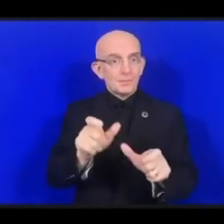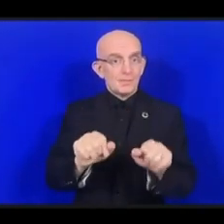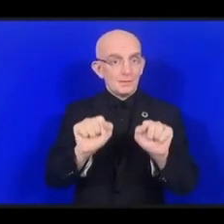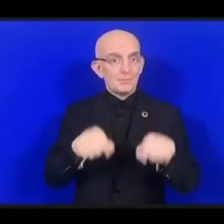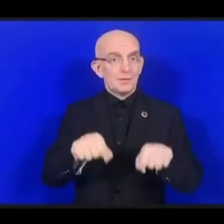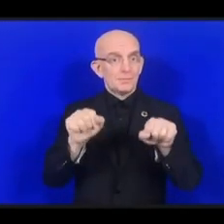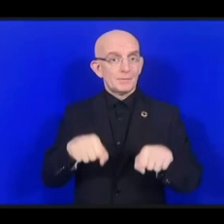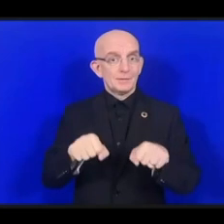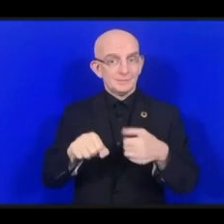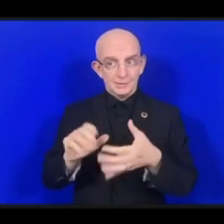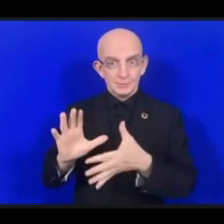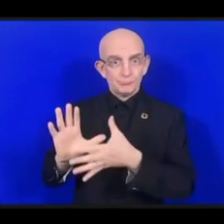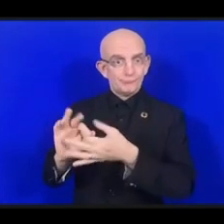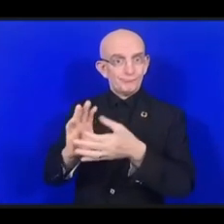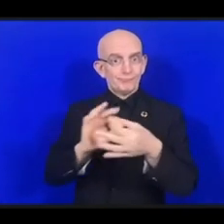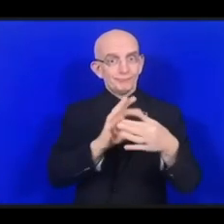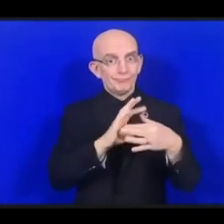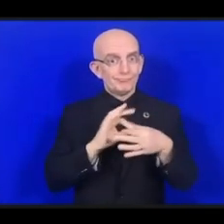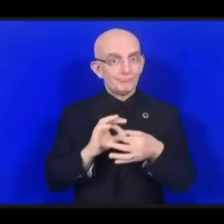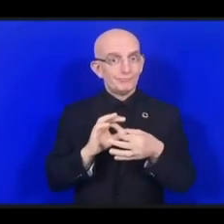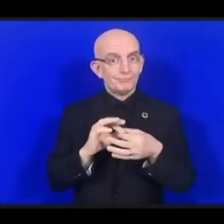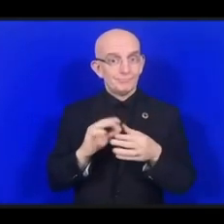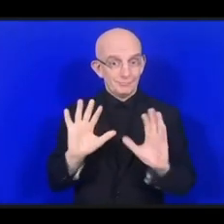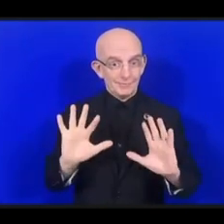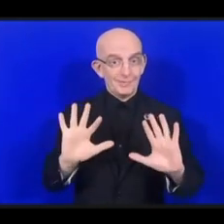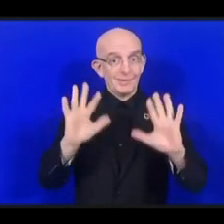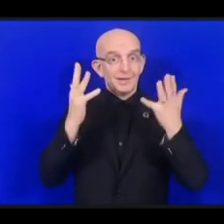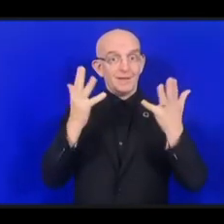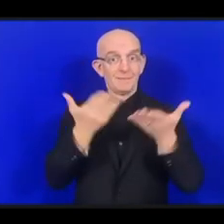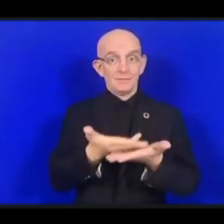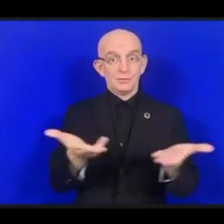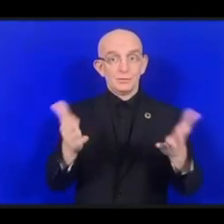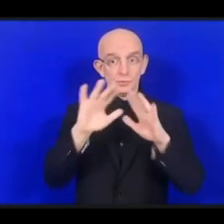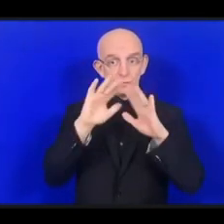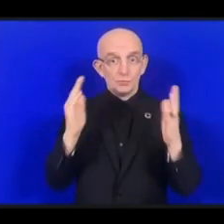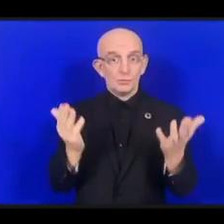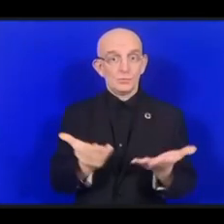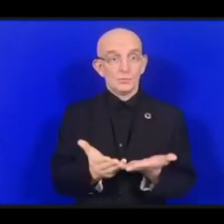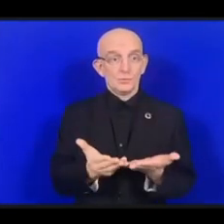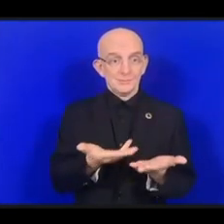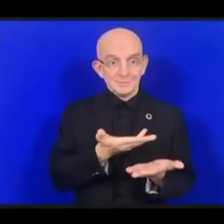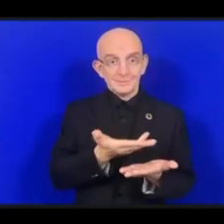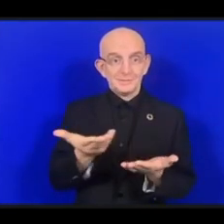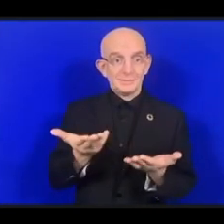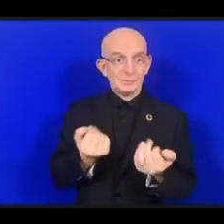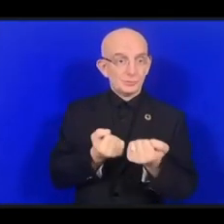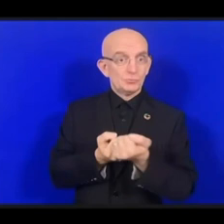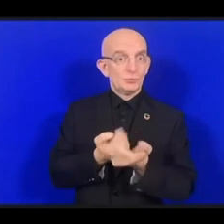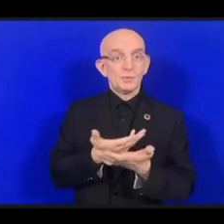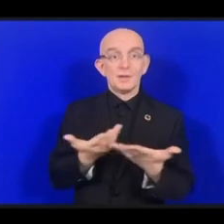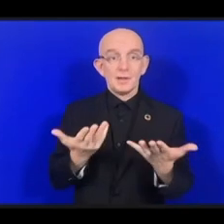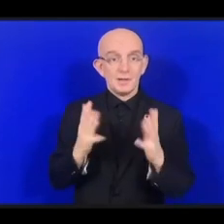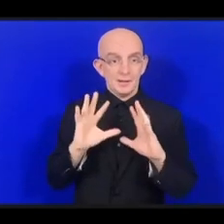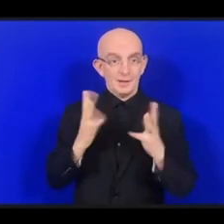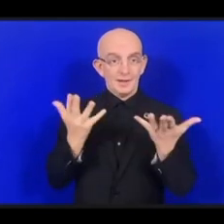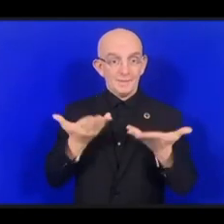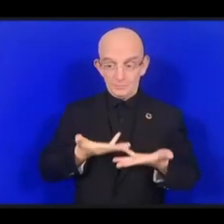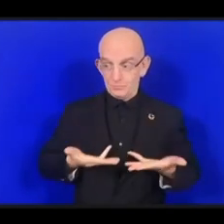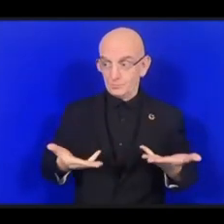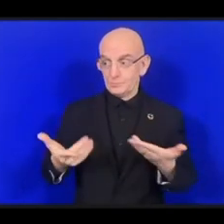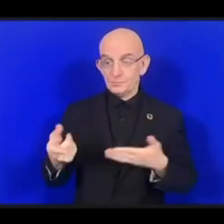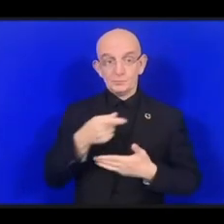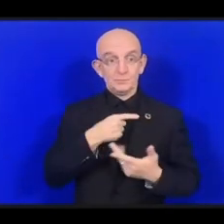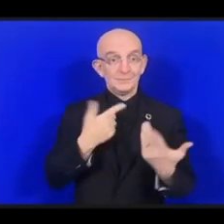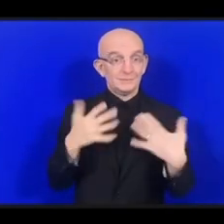нашем мире и любая жизнь поддерживается жизнями вокруг нас. Я многого